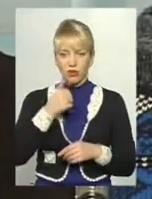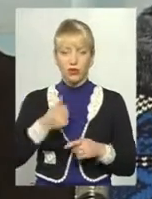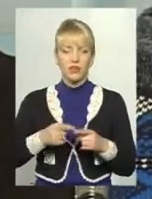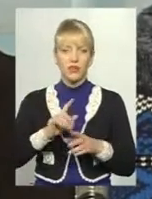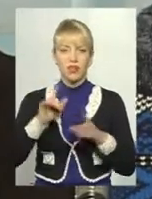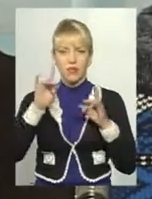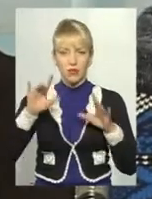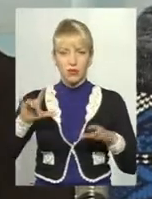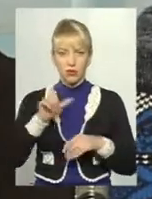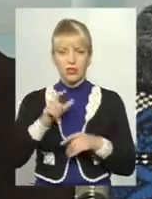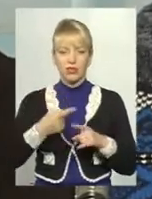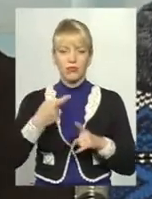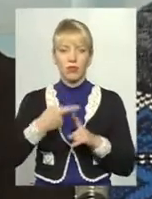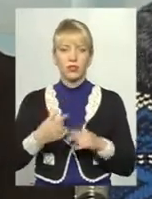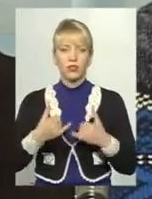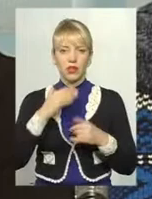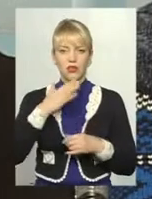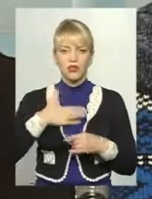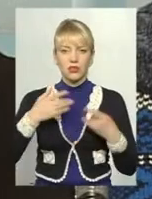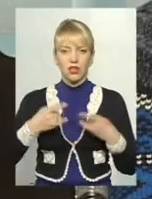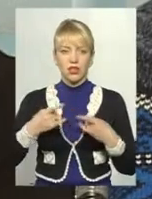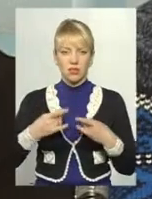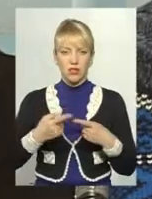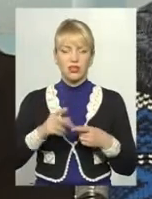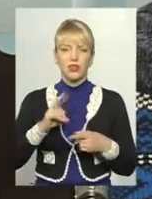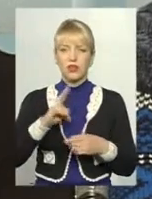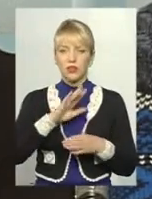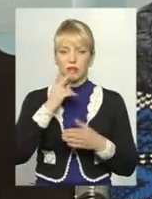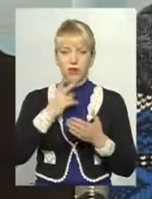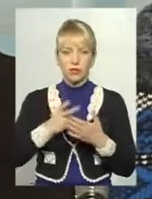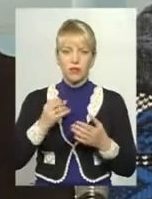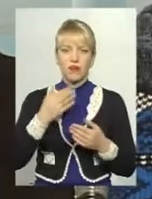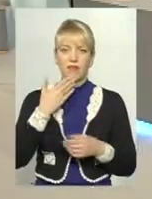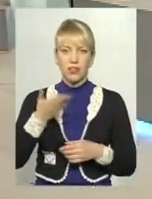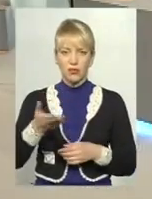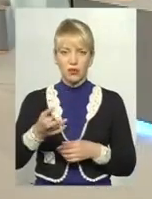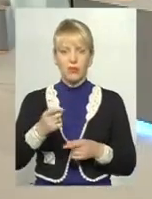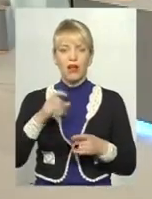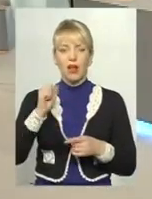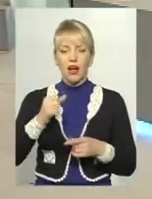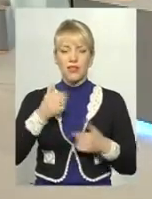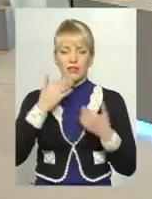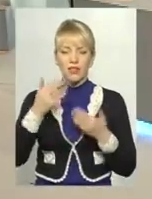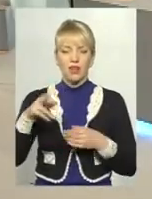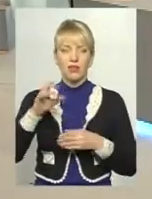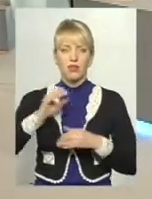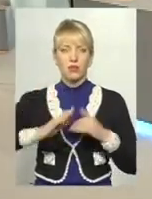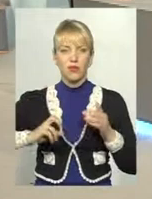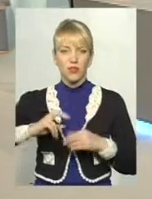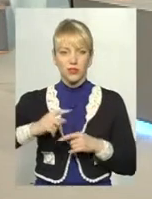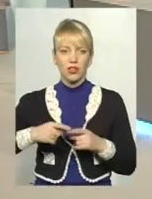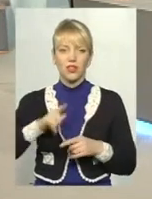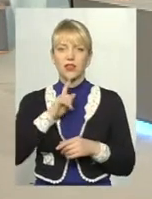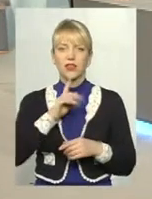якраз для нашого телебачення, яке, насправді, як непоказовими виступами займається, звертається до професіоналів. Оці дівчата, вони на